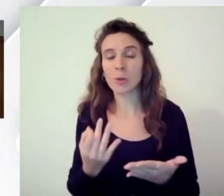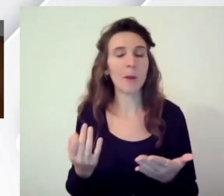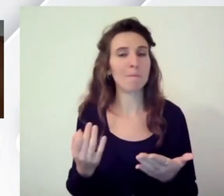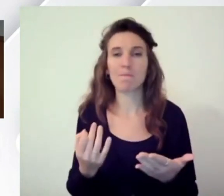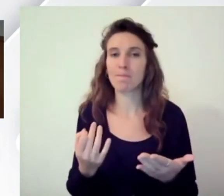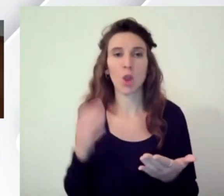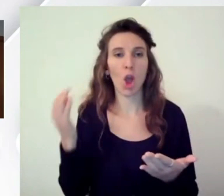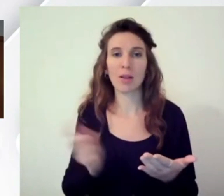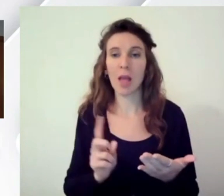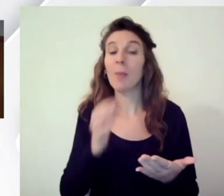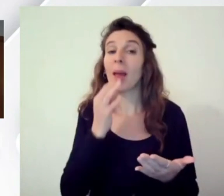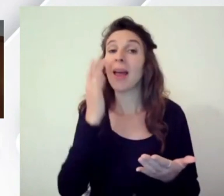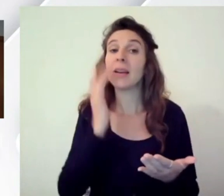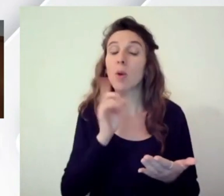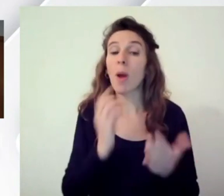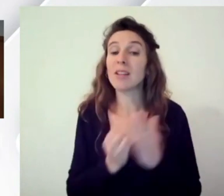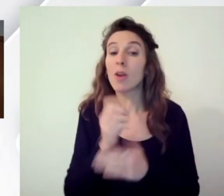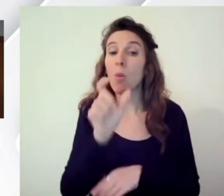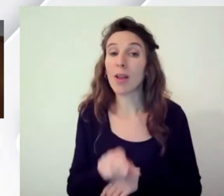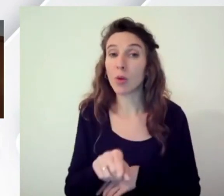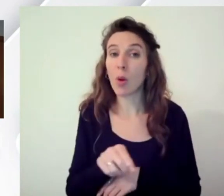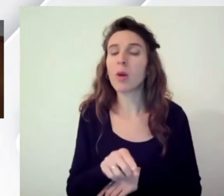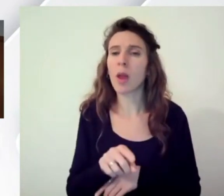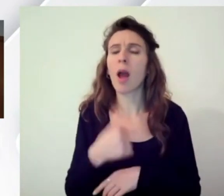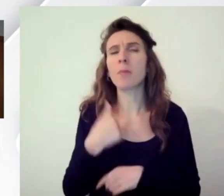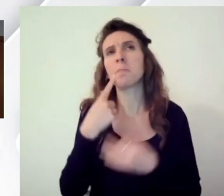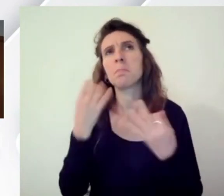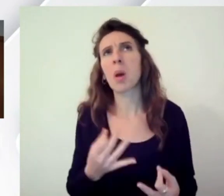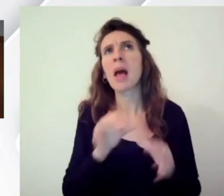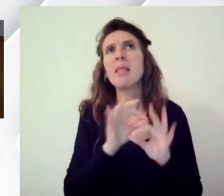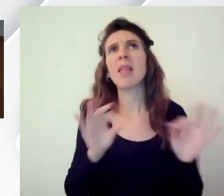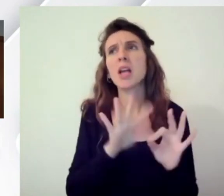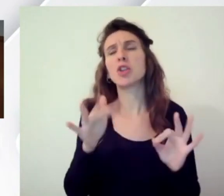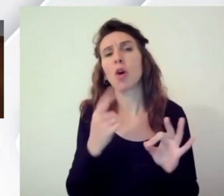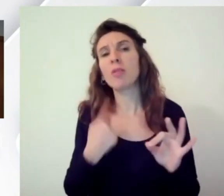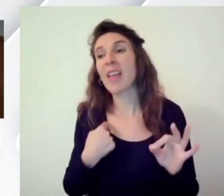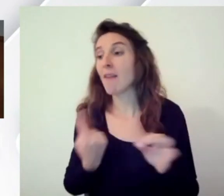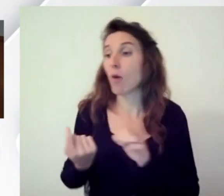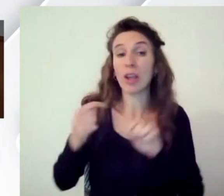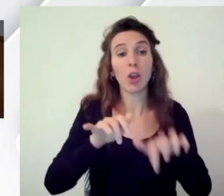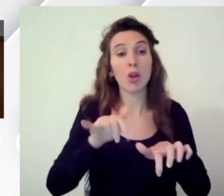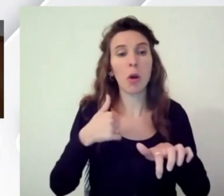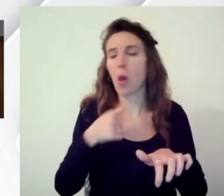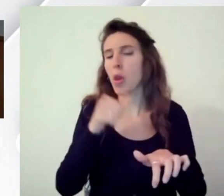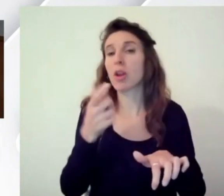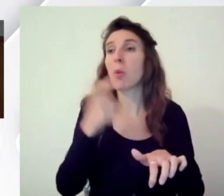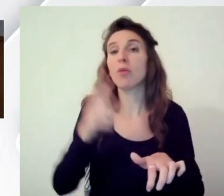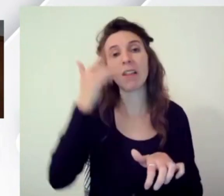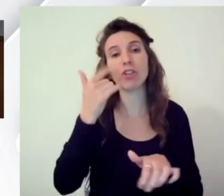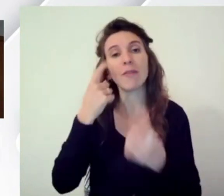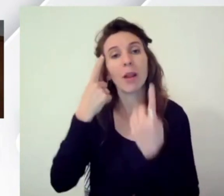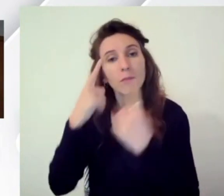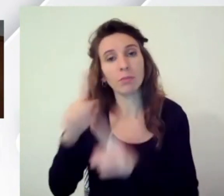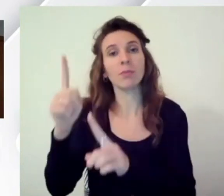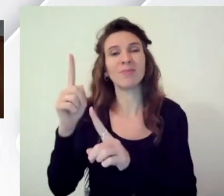rischio che gli sviluppatori ritengano che non sia più necessario aggiungere un testo alternativo perché lo fa l'intelligenza artificiale quindi l'intelligenza